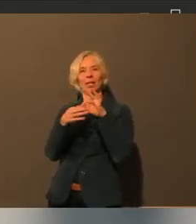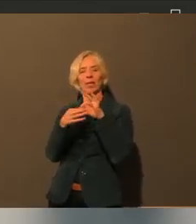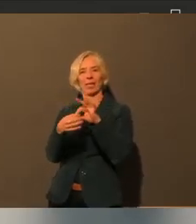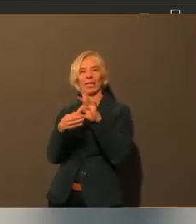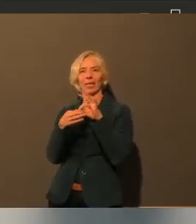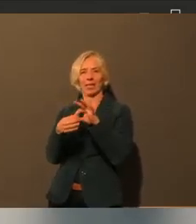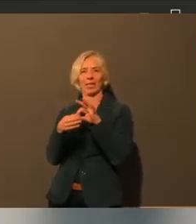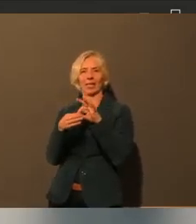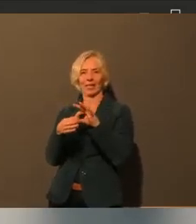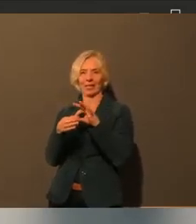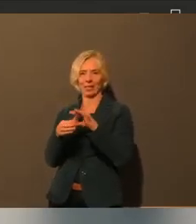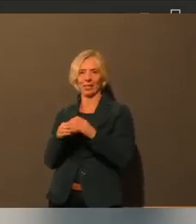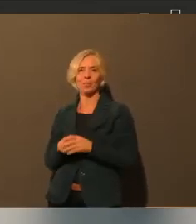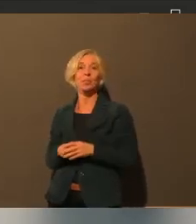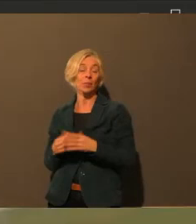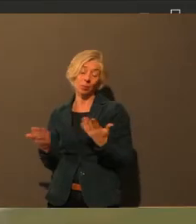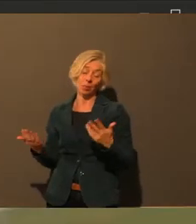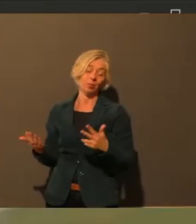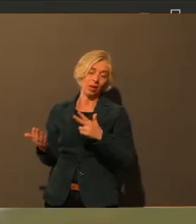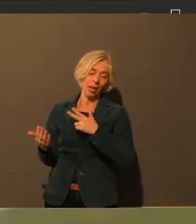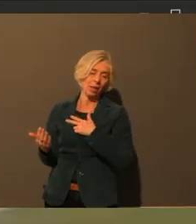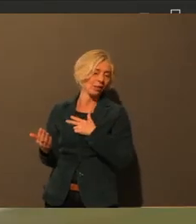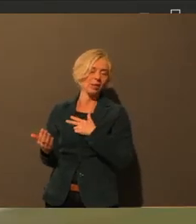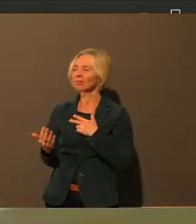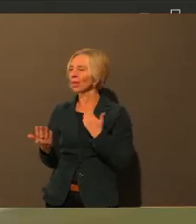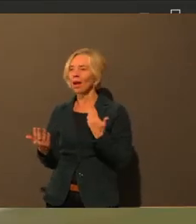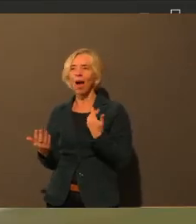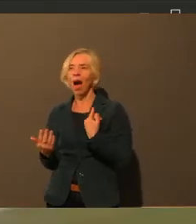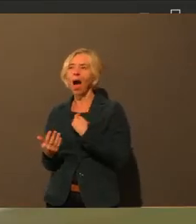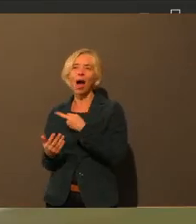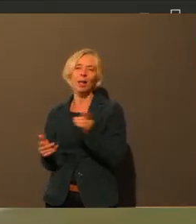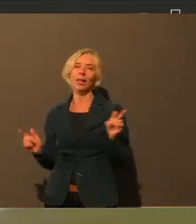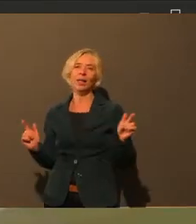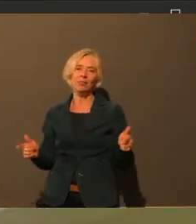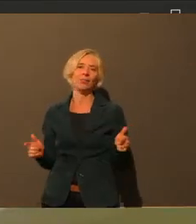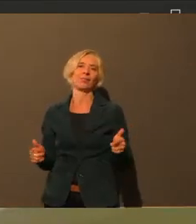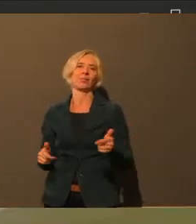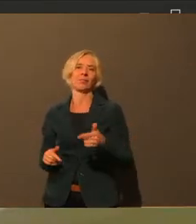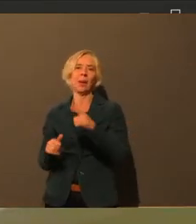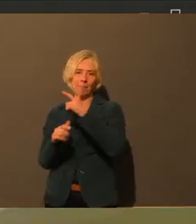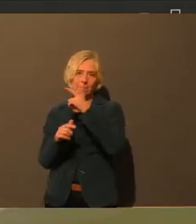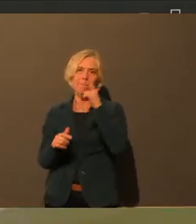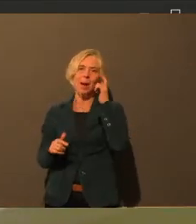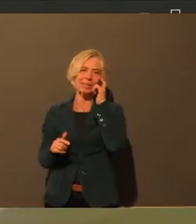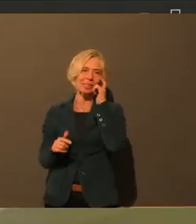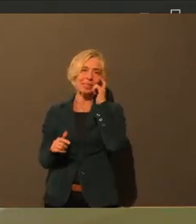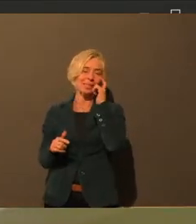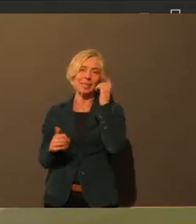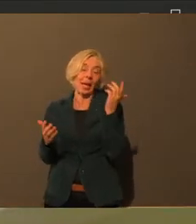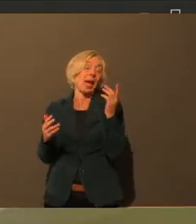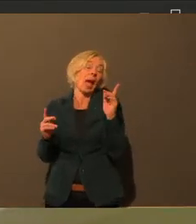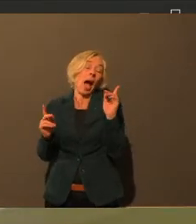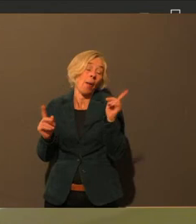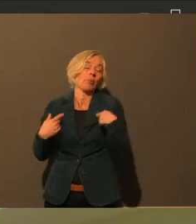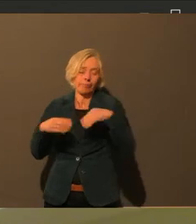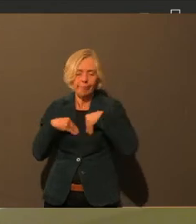so, dass keiner wirklich Lust hat auf Maske. Jetzt ist es umgekehrt natürlich so, dass sich die meisten an die Regeln halten.